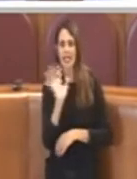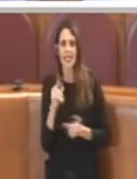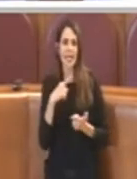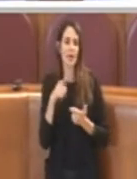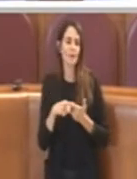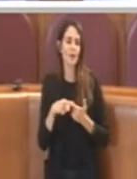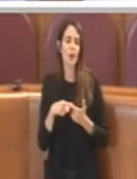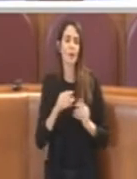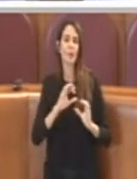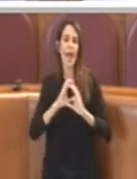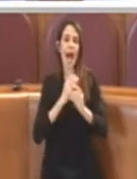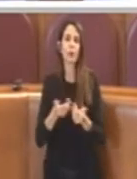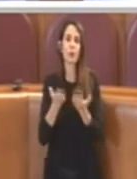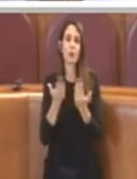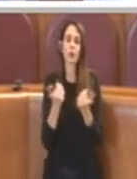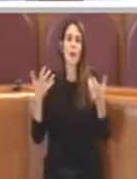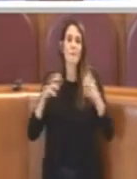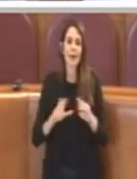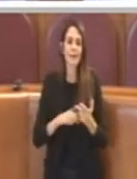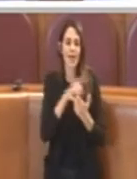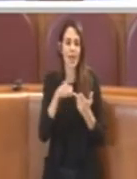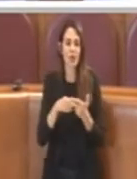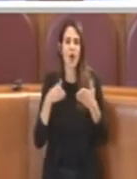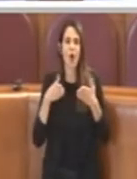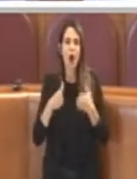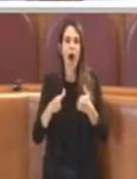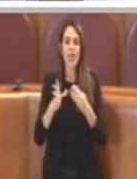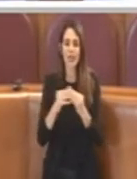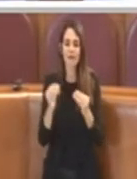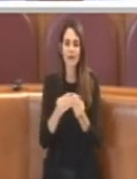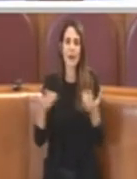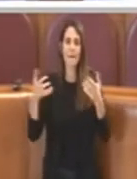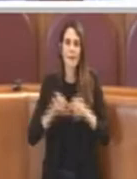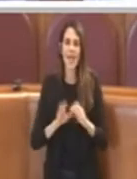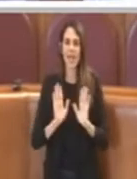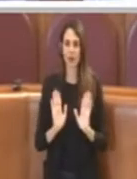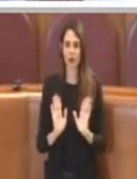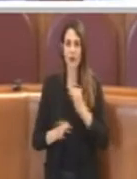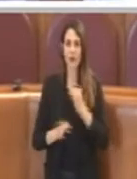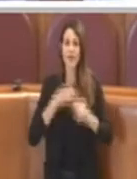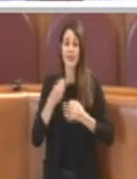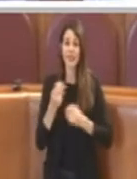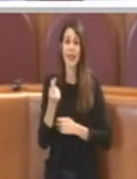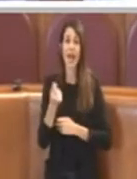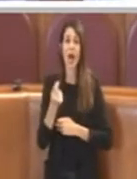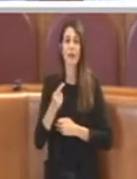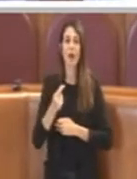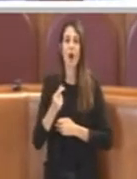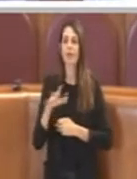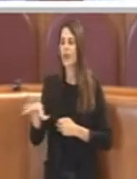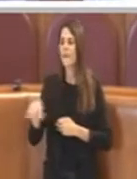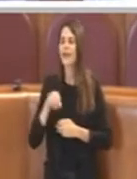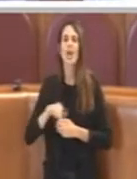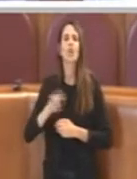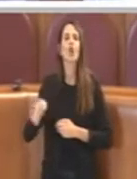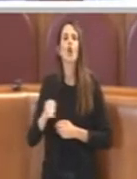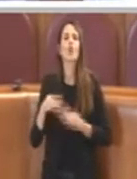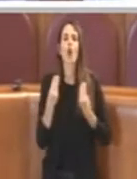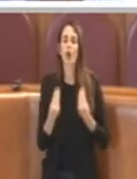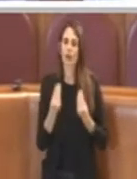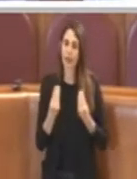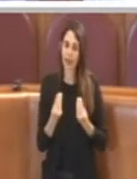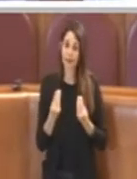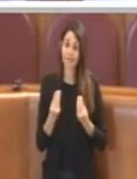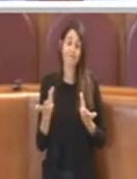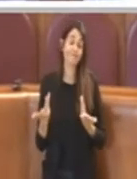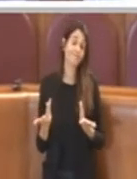autobus, non so, comunque dovremmo dire eventualmente dove andiamo a prendere queste risorse ed è un discorso che impostato in questa maniera